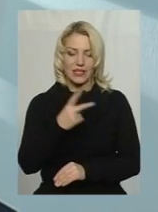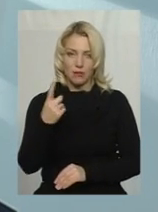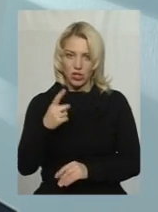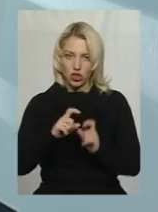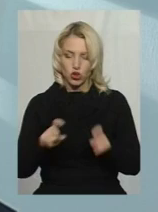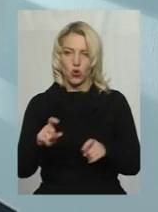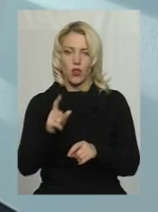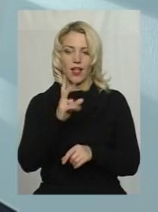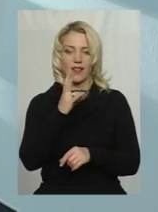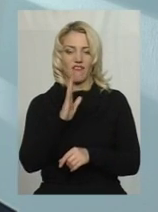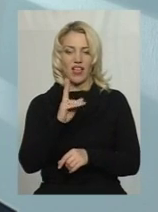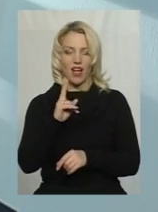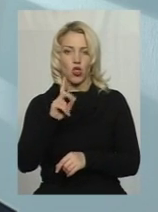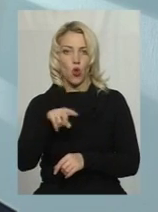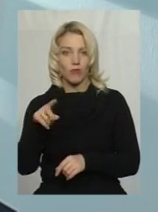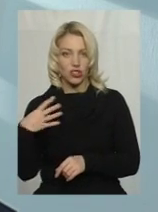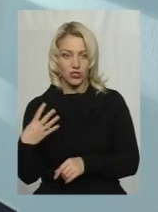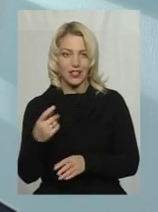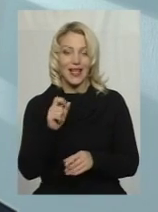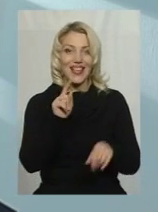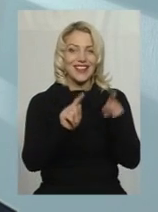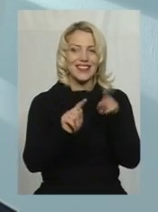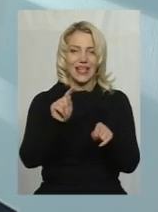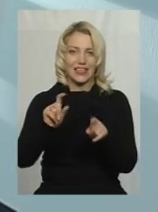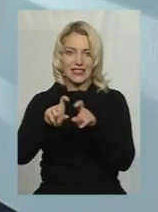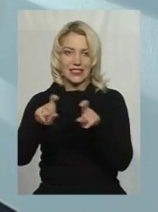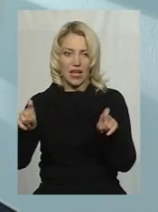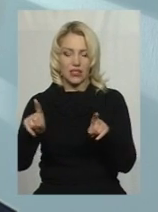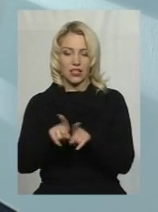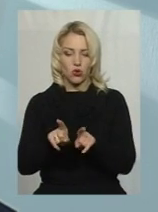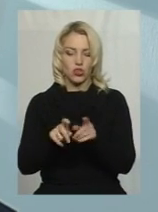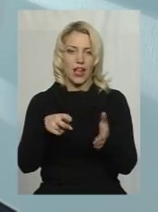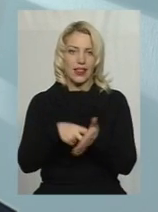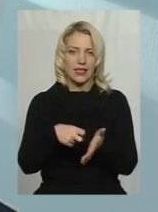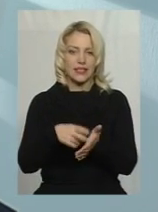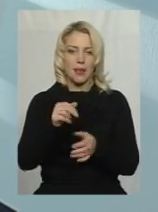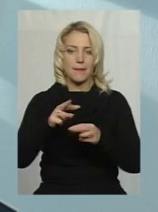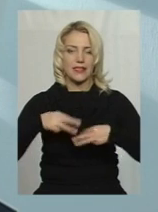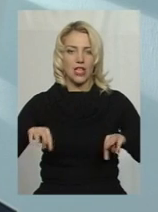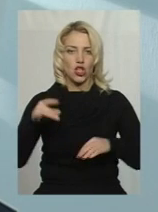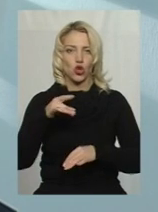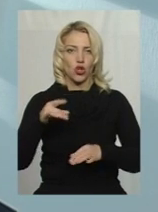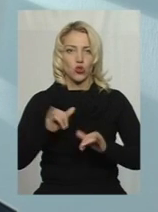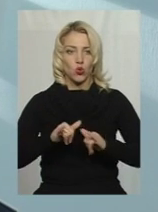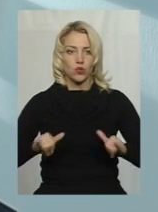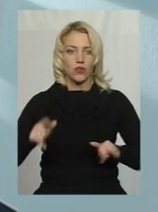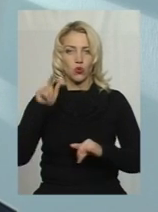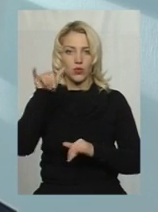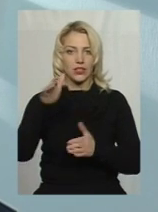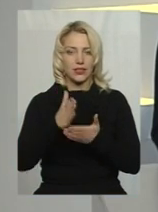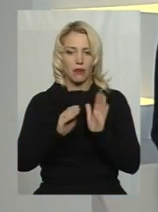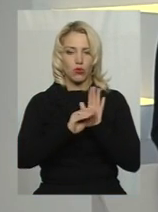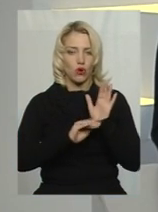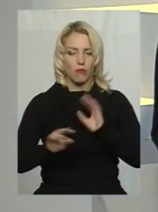4, і ще по декількох закладах також лист на Міністерство регіального розвитку, тому що у них діє програма щодо